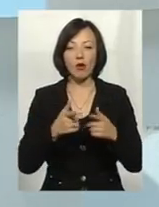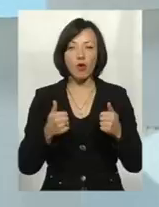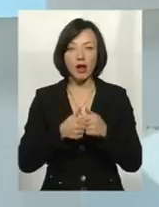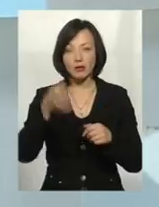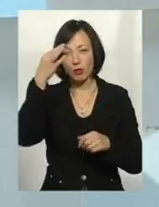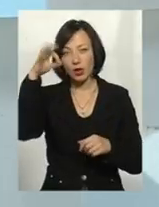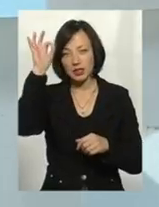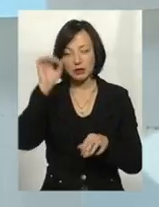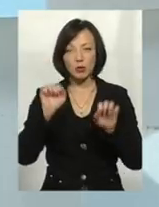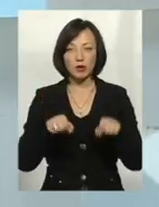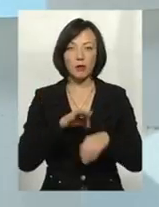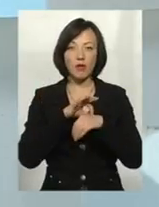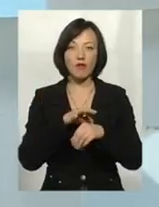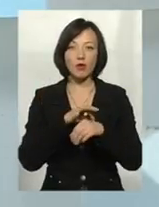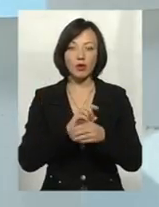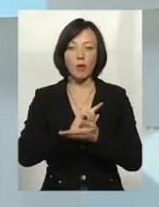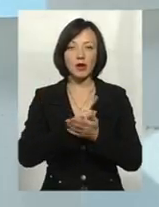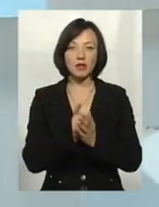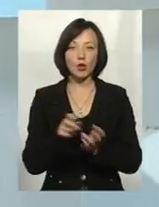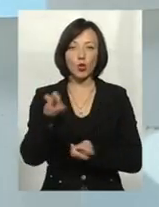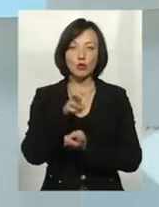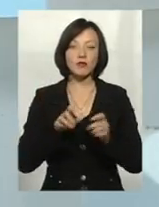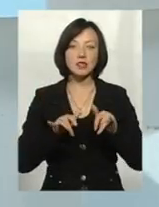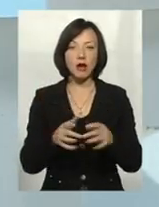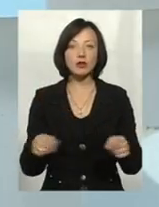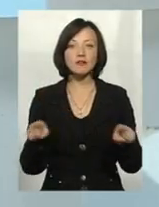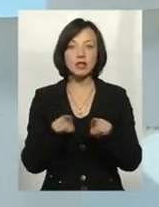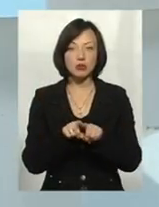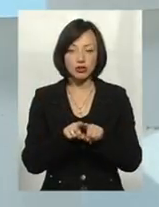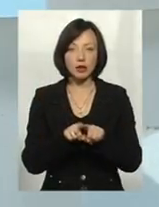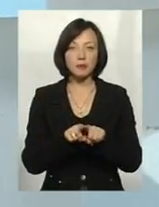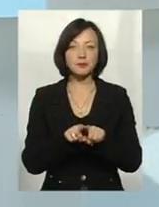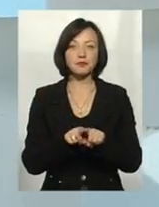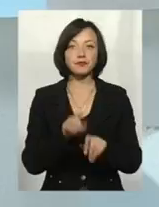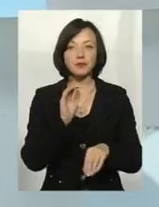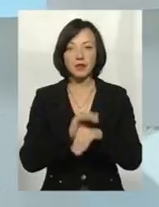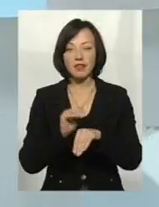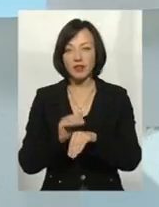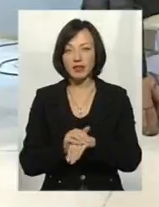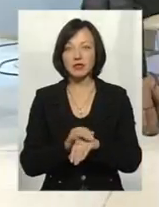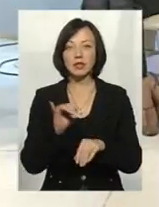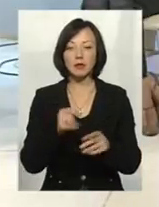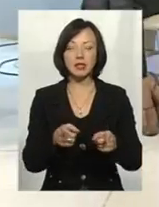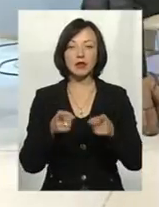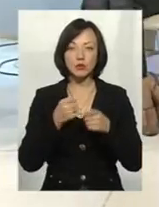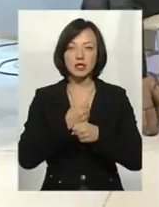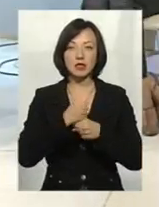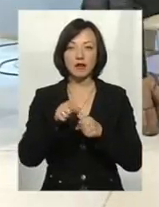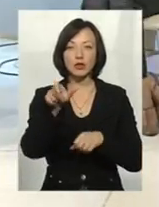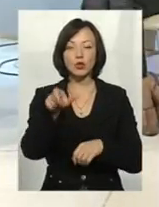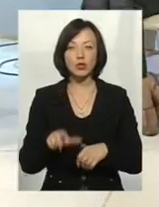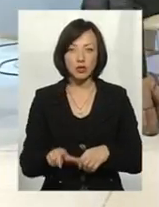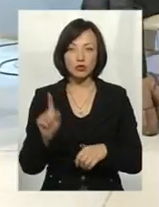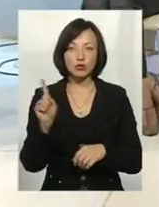поліції, які спроможні проводити оперативно-рошукові заходи, того, щоб все ж таки виявити, мало виявити, притягнути і заставити, щоб